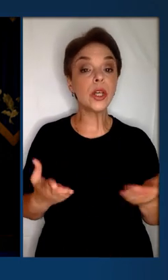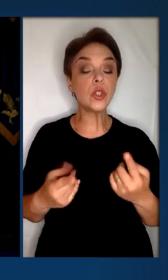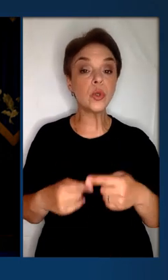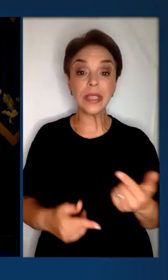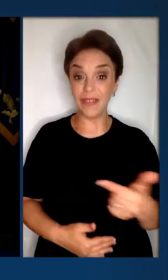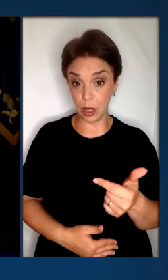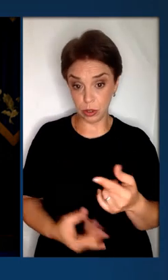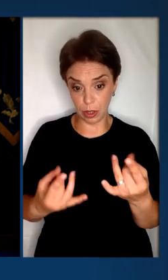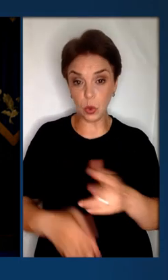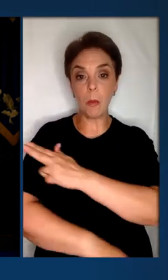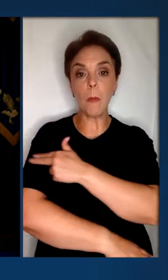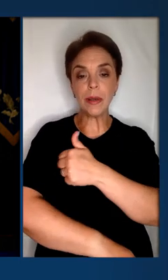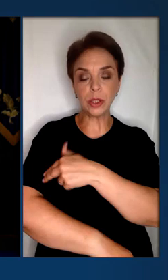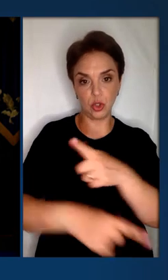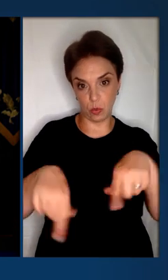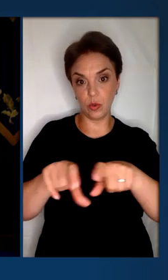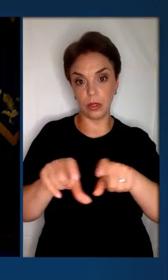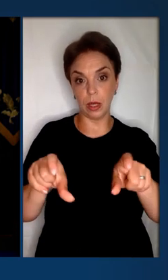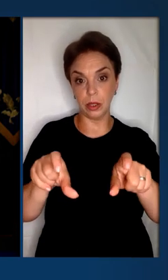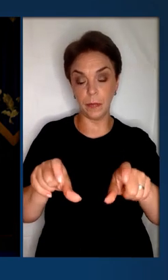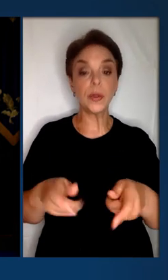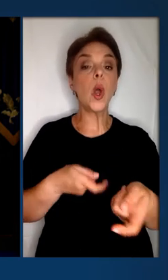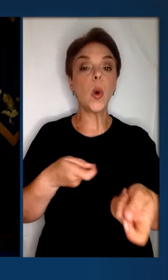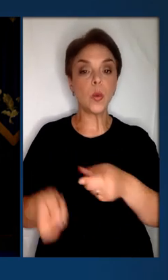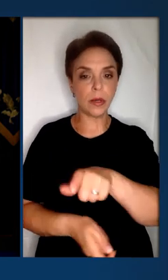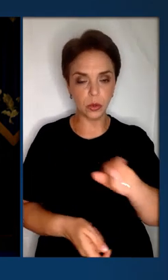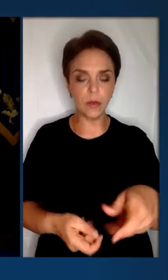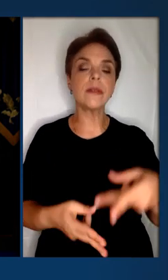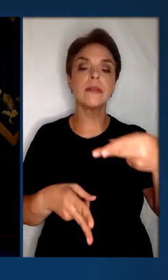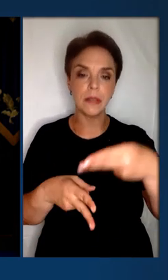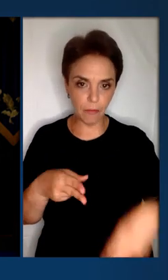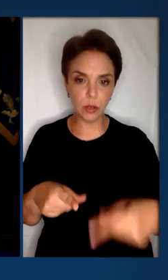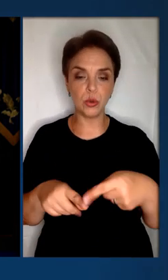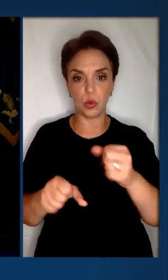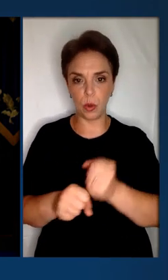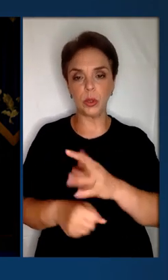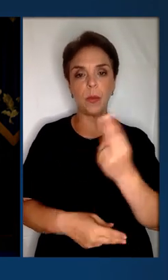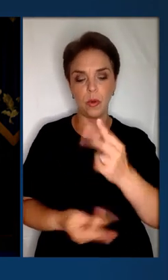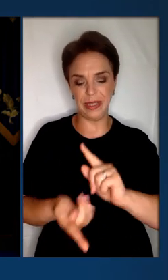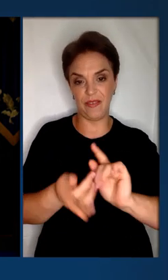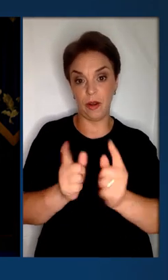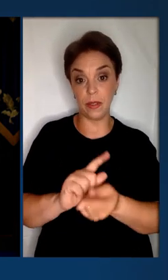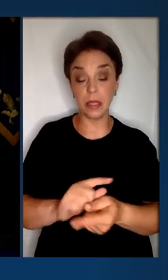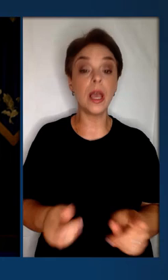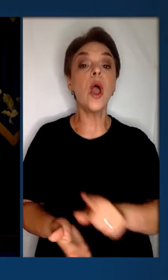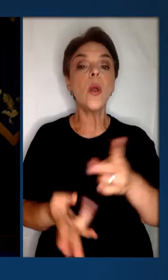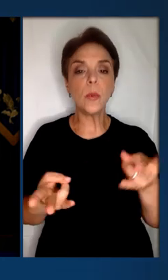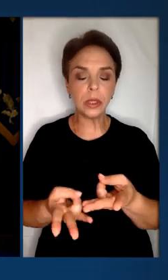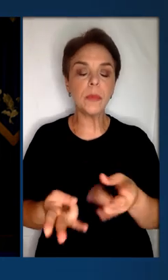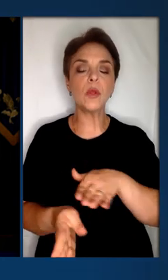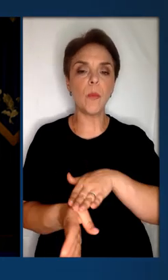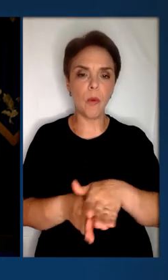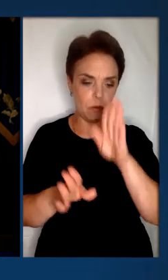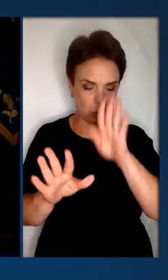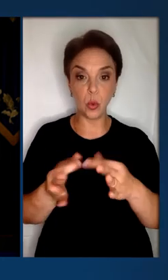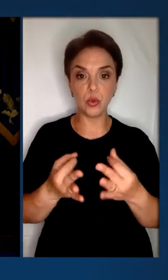І якщо це у цивільному медичному закладі, урядовці завершать цю роботу по цифровізації. І потрібна